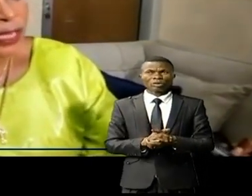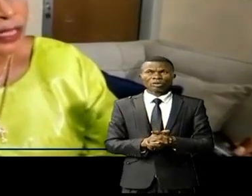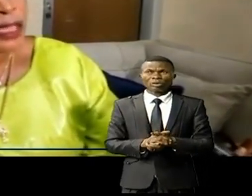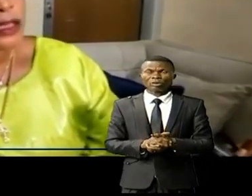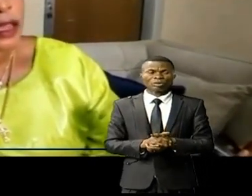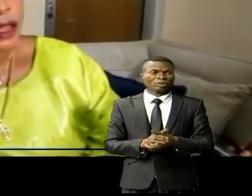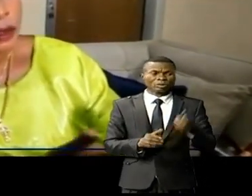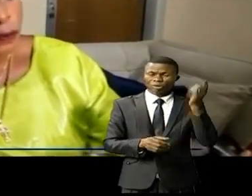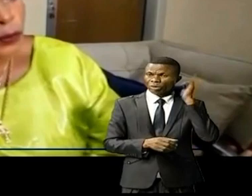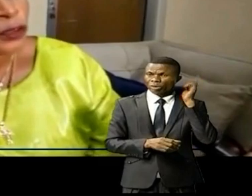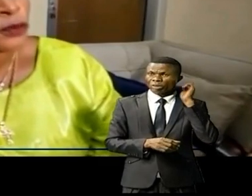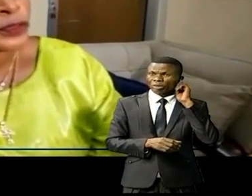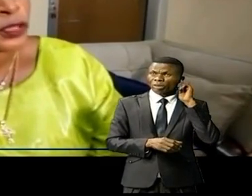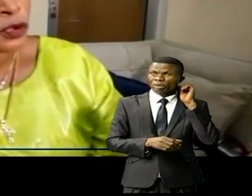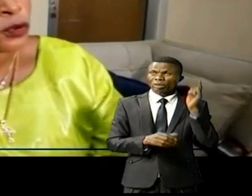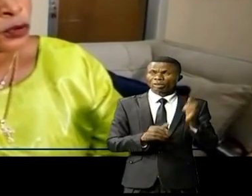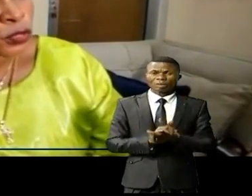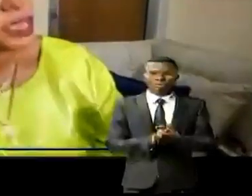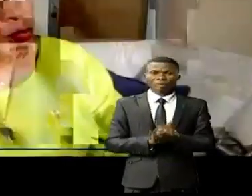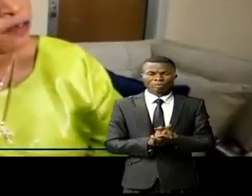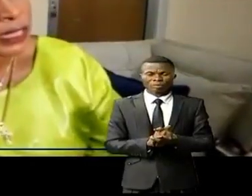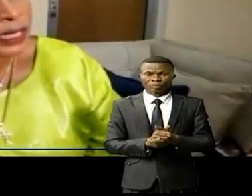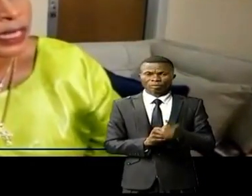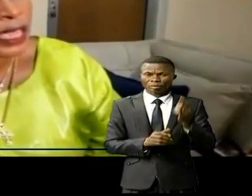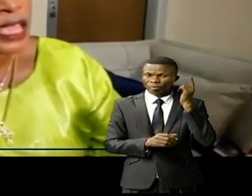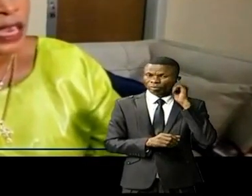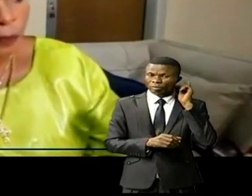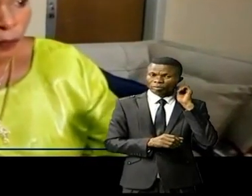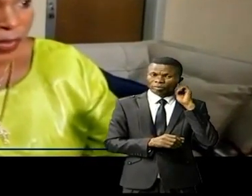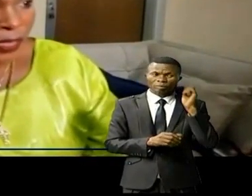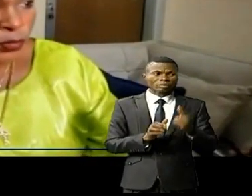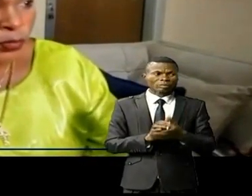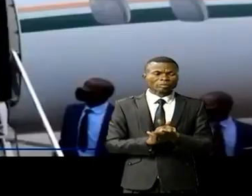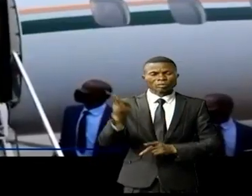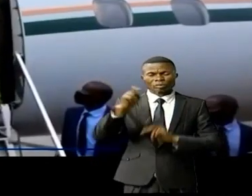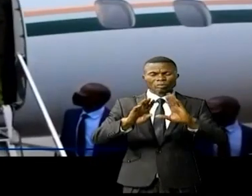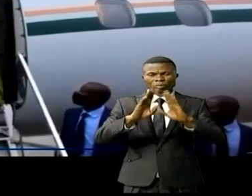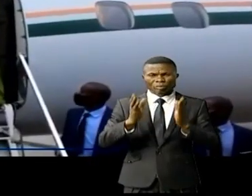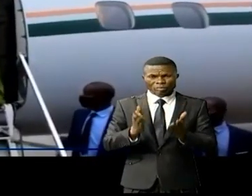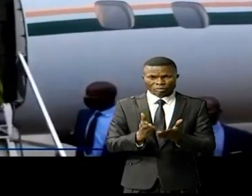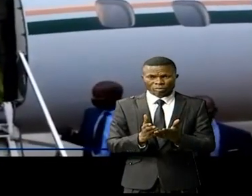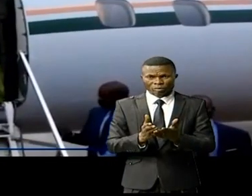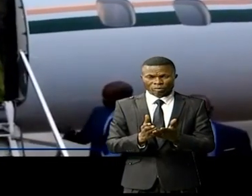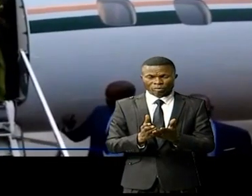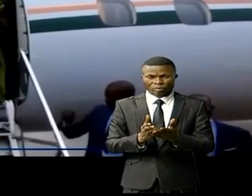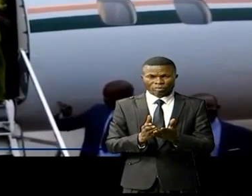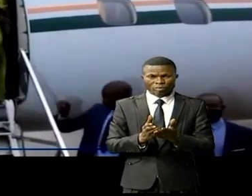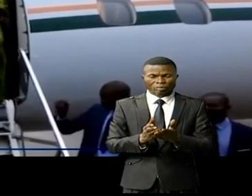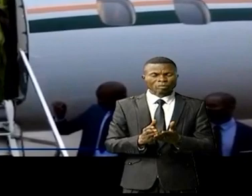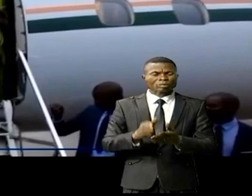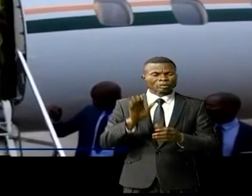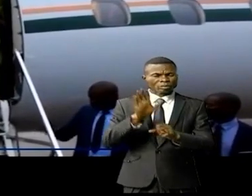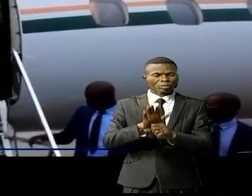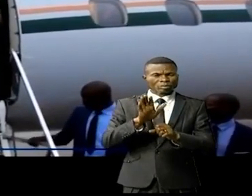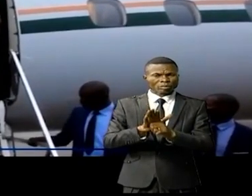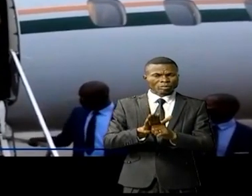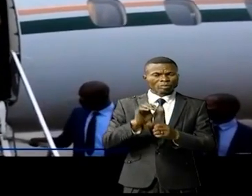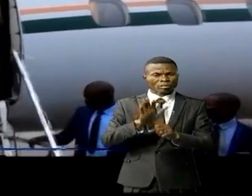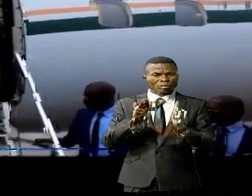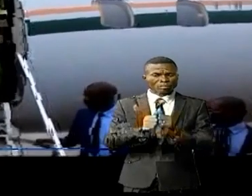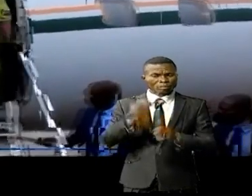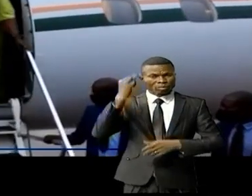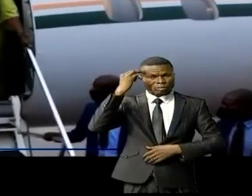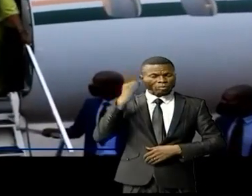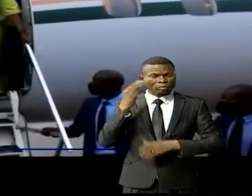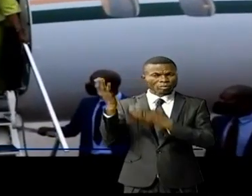vaccins pour que nous puissions continuer à vacciner la population. Le plus gros, c'était par rapport au ministre des